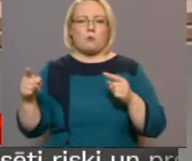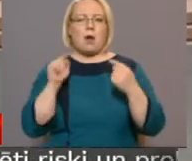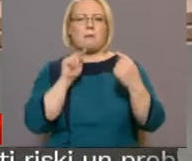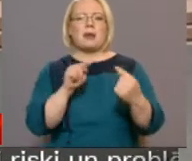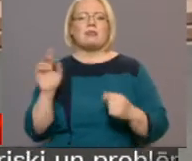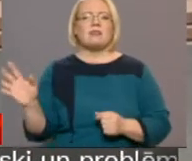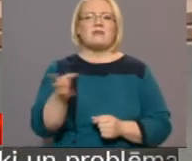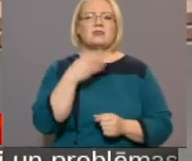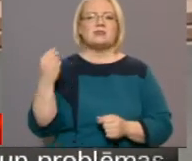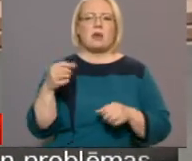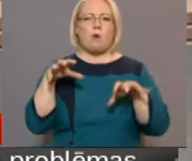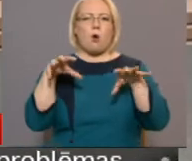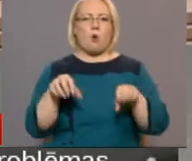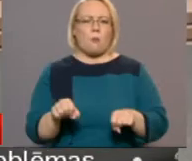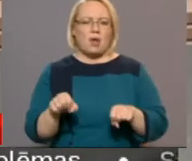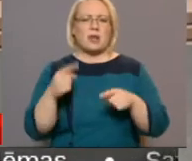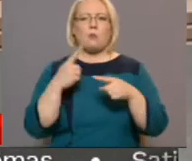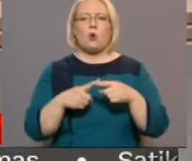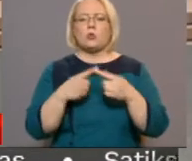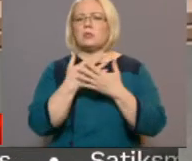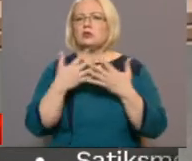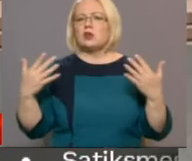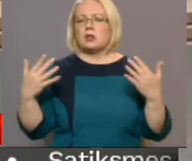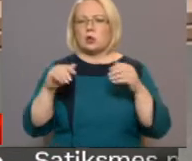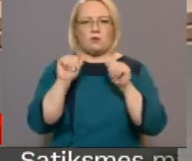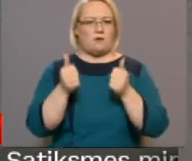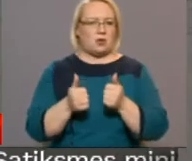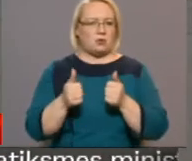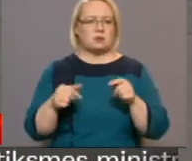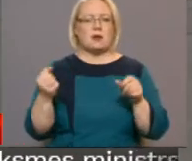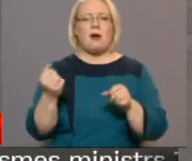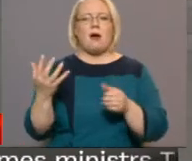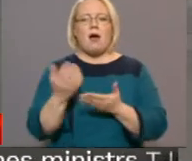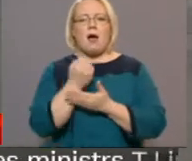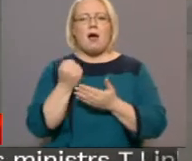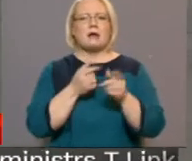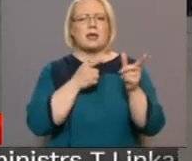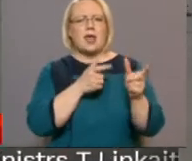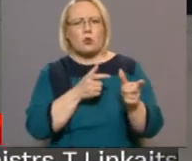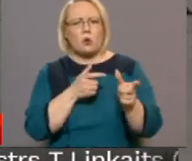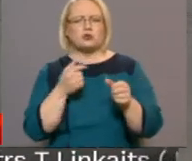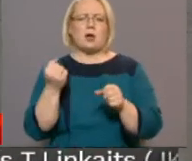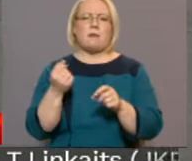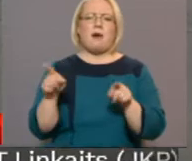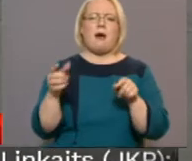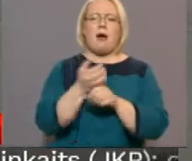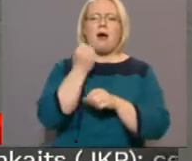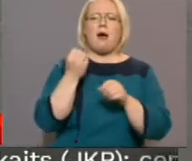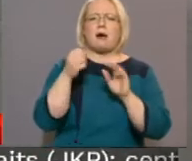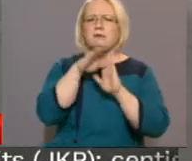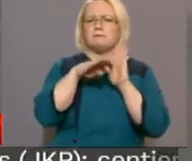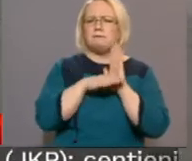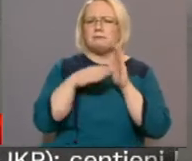okupantiem un visdažādākajos veidos. Gan ar ieročiem rokās, gan ar memorandu, ar